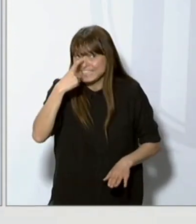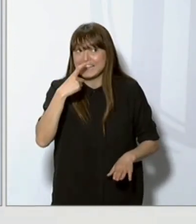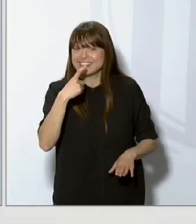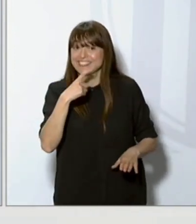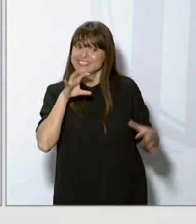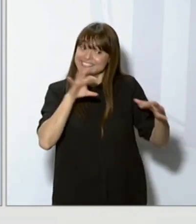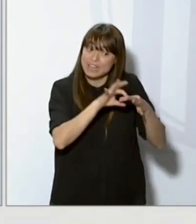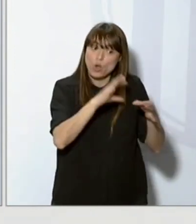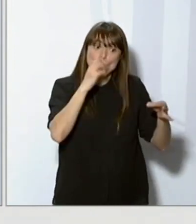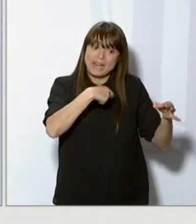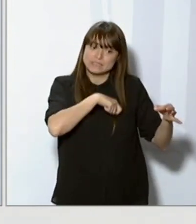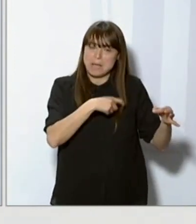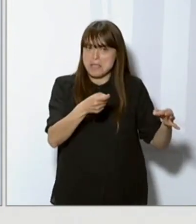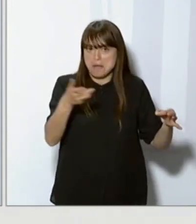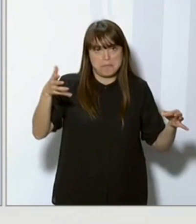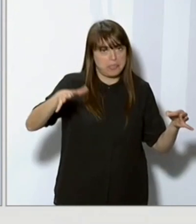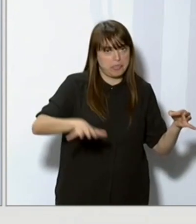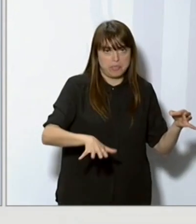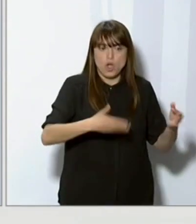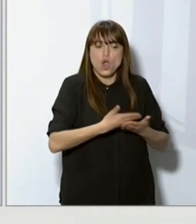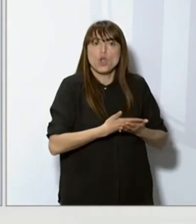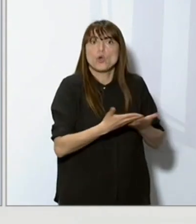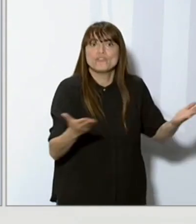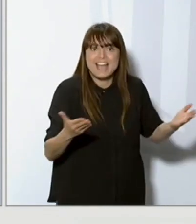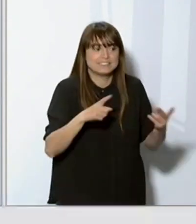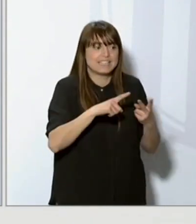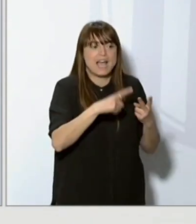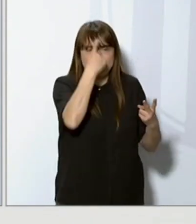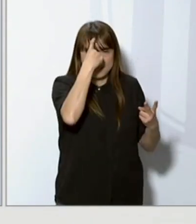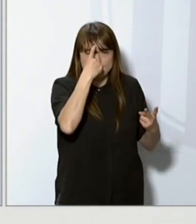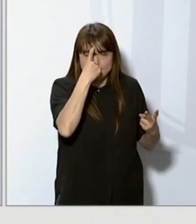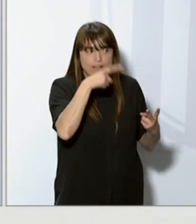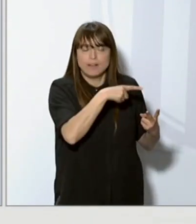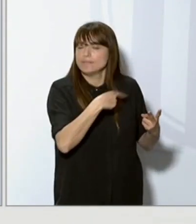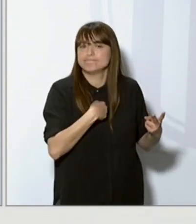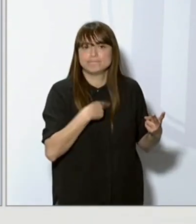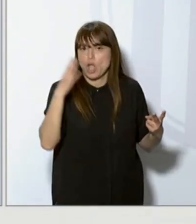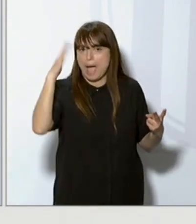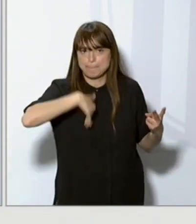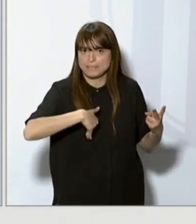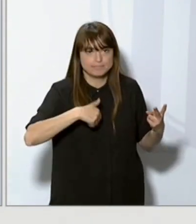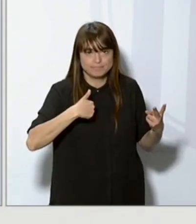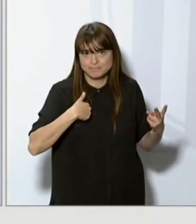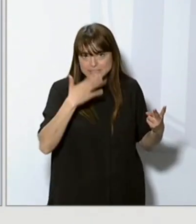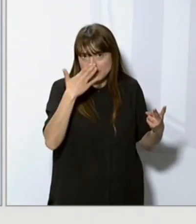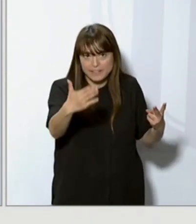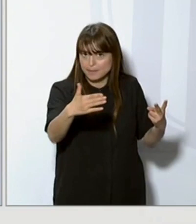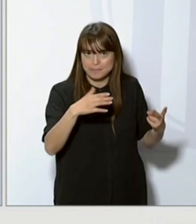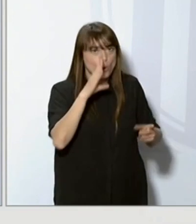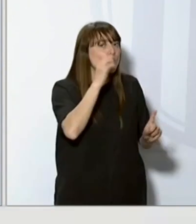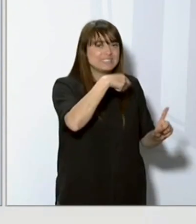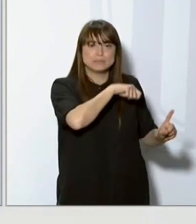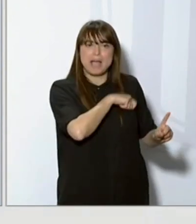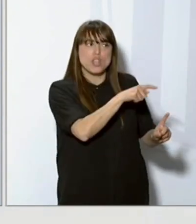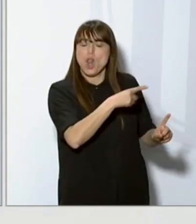molt, molt malmès. Credibilitat i confiança són dos aspectes dels que anem, dels que va absolutament necessitat el govern